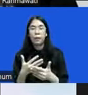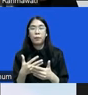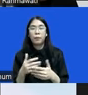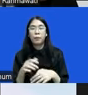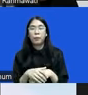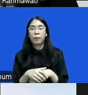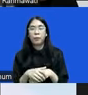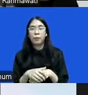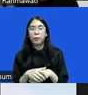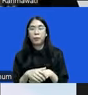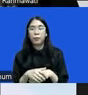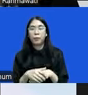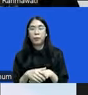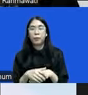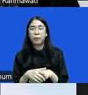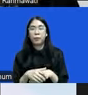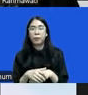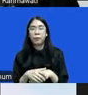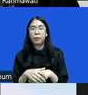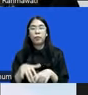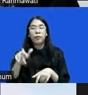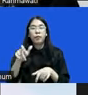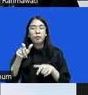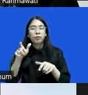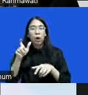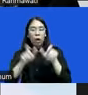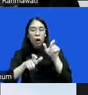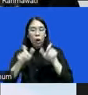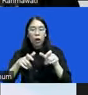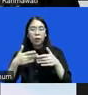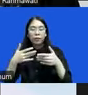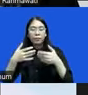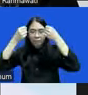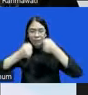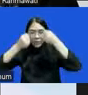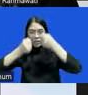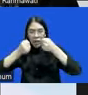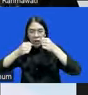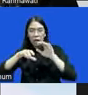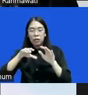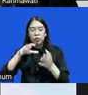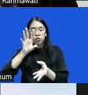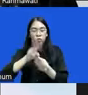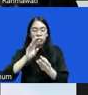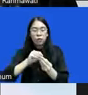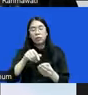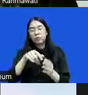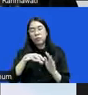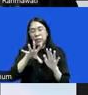mengurangi kelebihan penghuni di dalam rutan dan lapas nah seolah-olah solusi untuk mengurangi